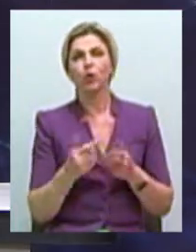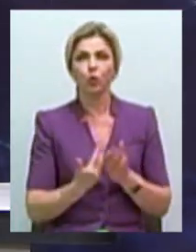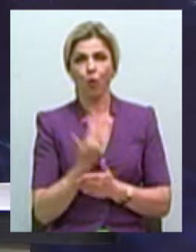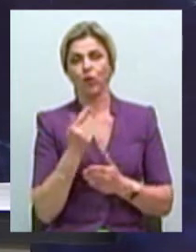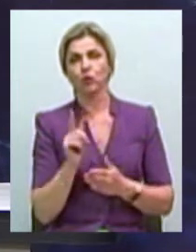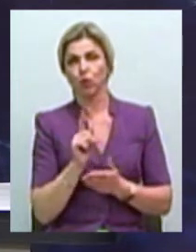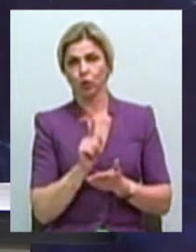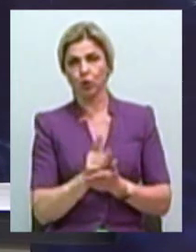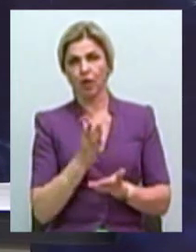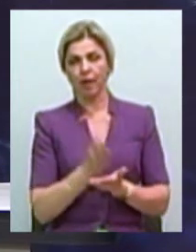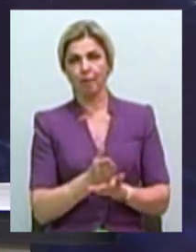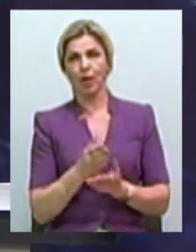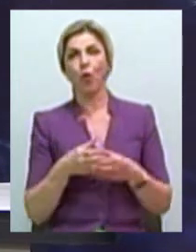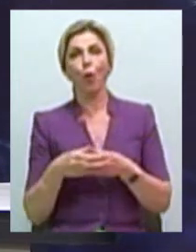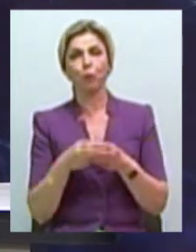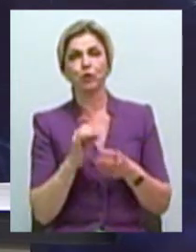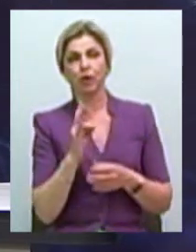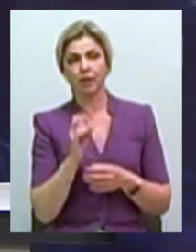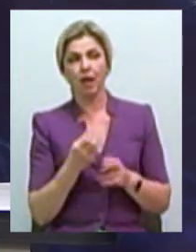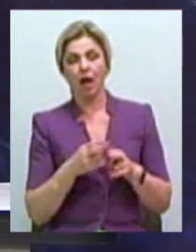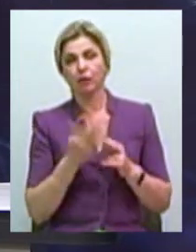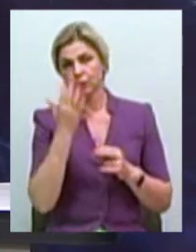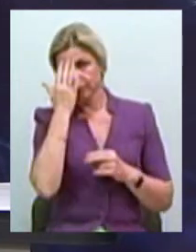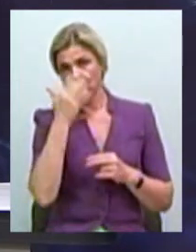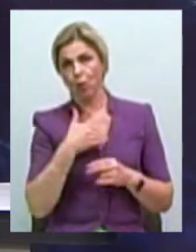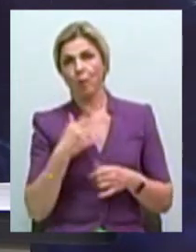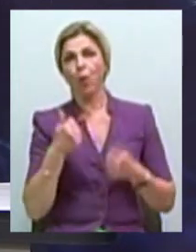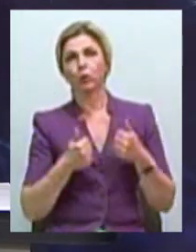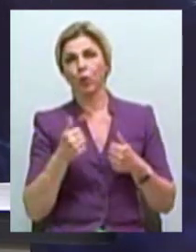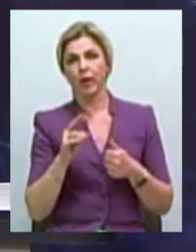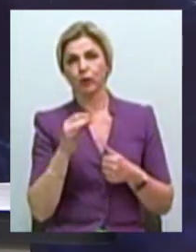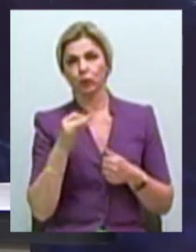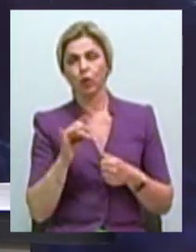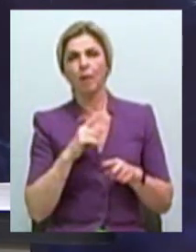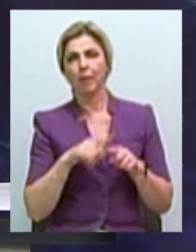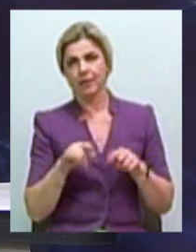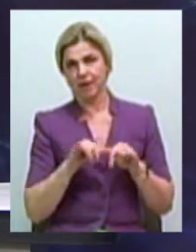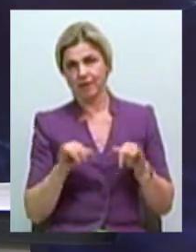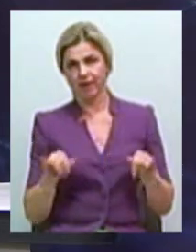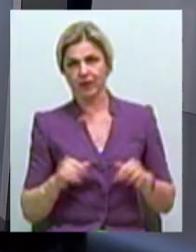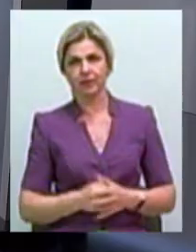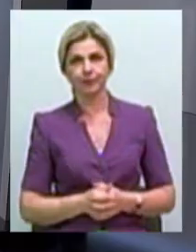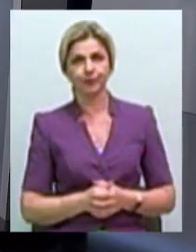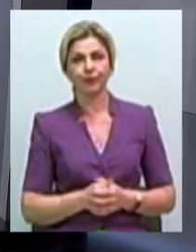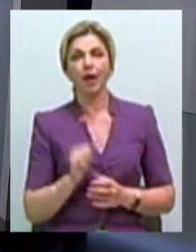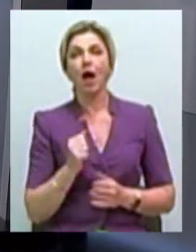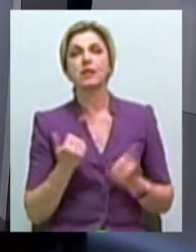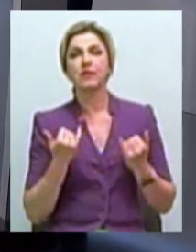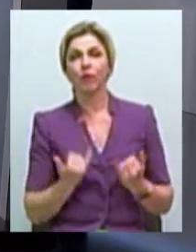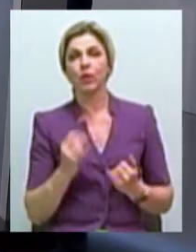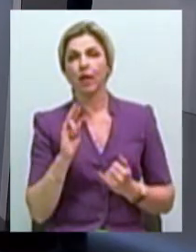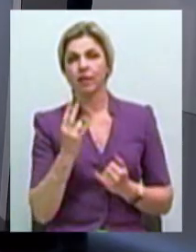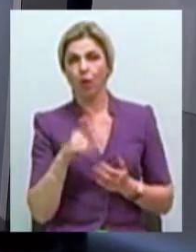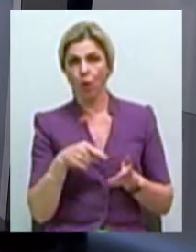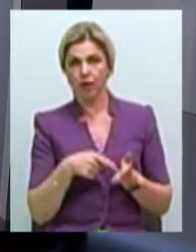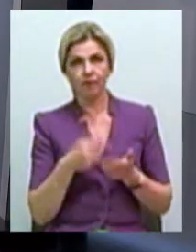що має бути община, яка намерена бути конкурентною і динамично розвиватися. А на сьогоднішній в Миколаїві